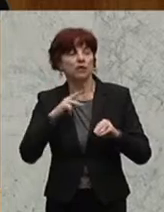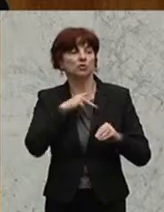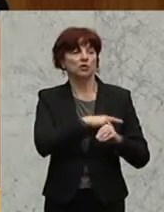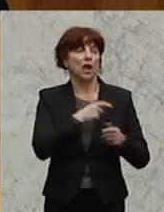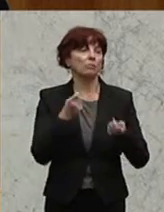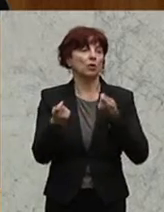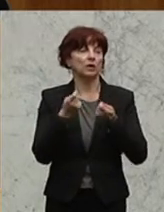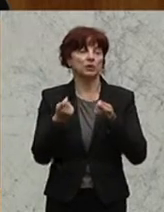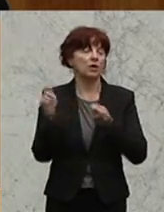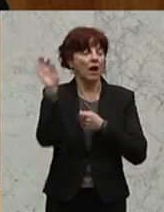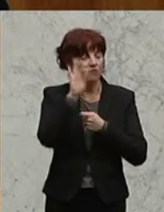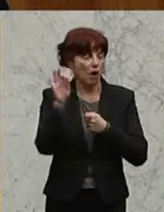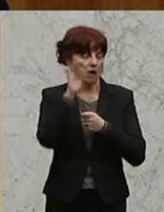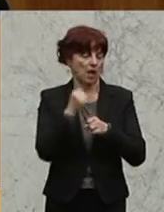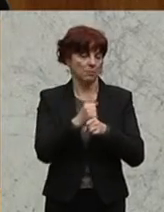leistet.